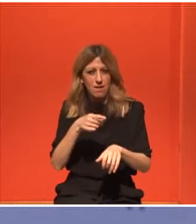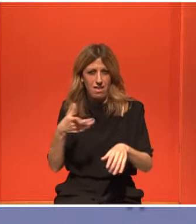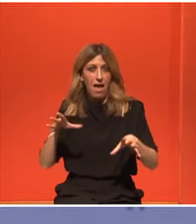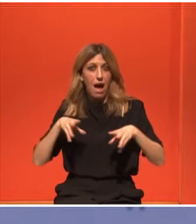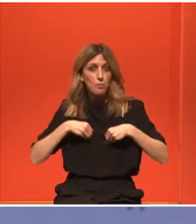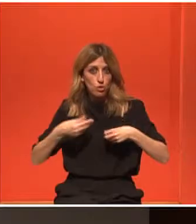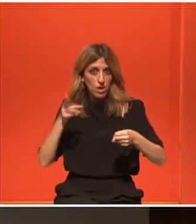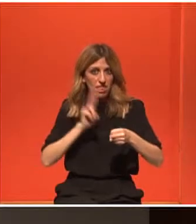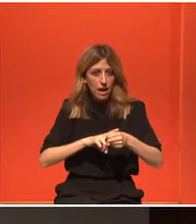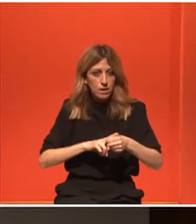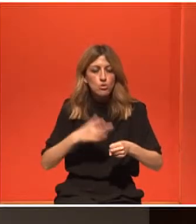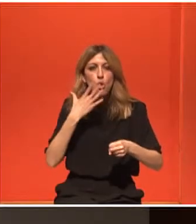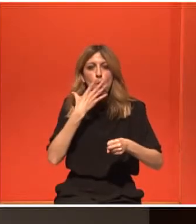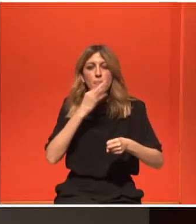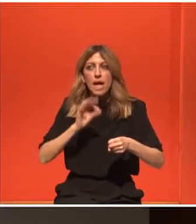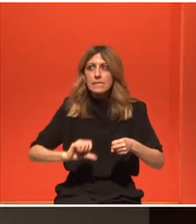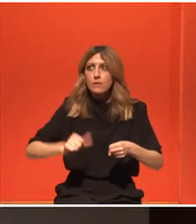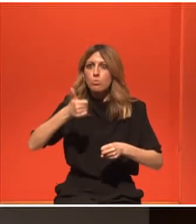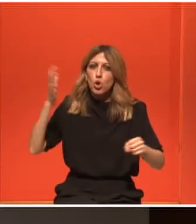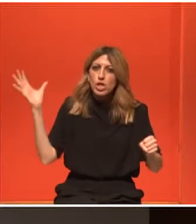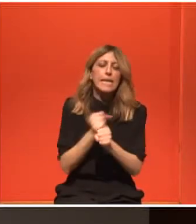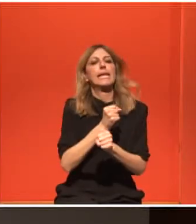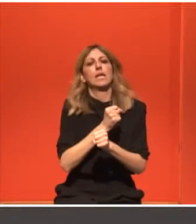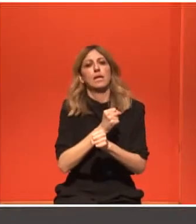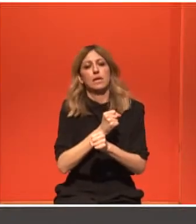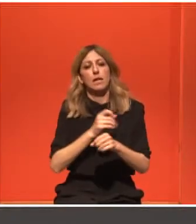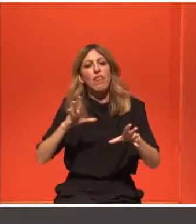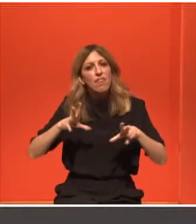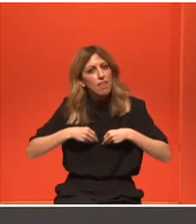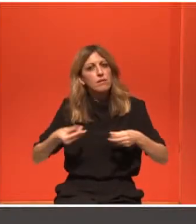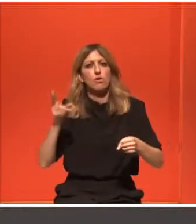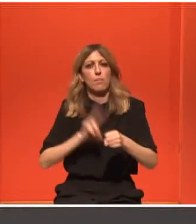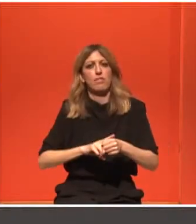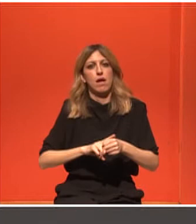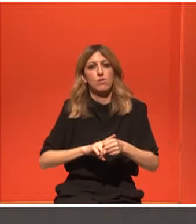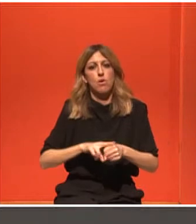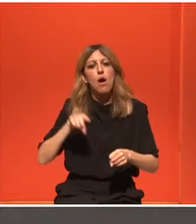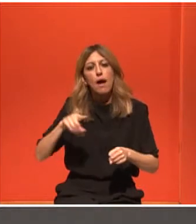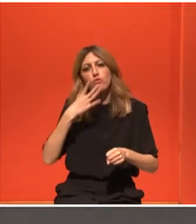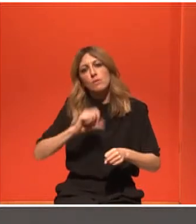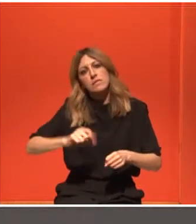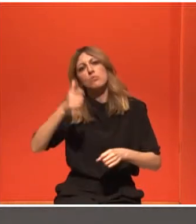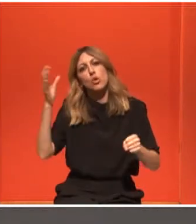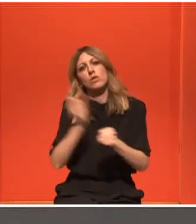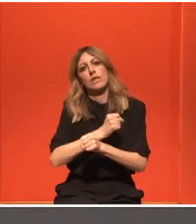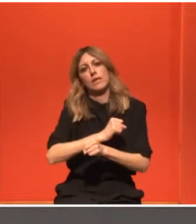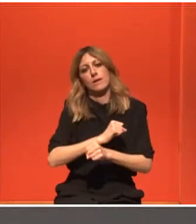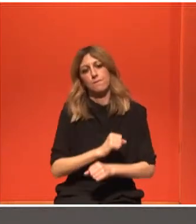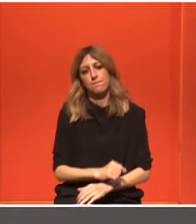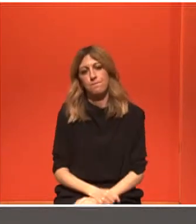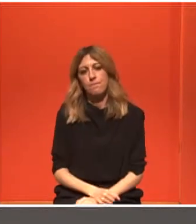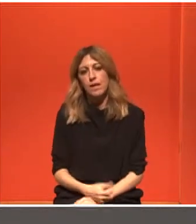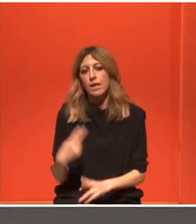γύρεται το ερώτημα αν πρέπει ο ασθενής να γνωρίζει να γνωρίζει πάντα τη